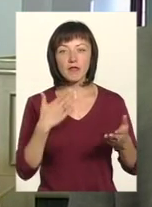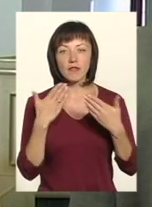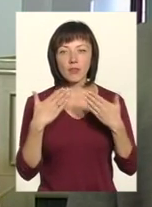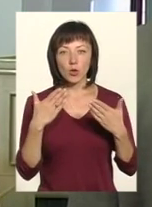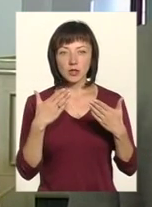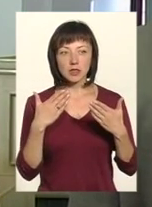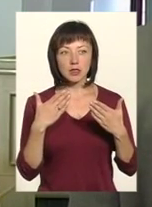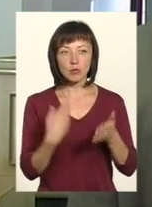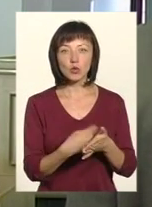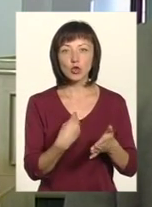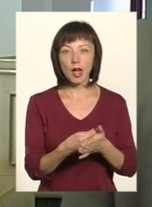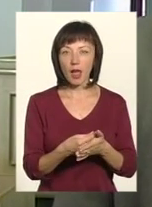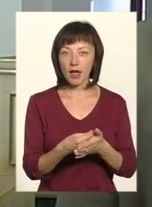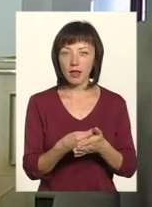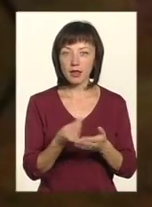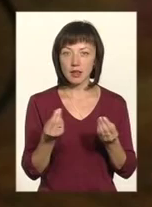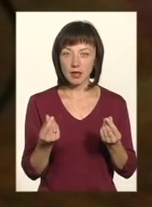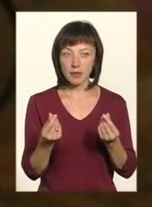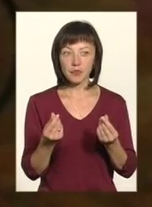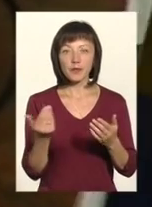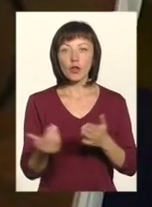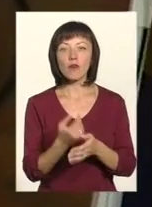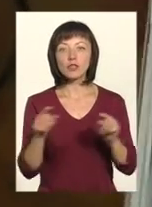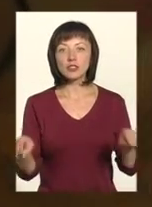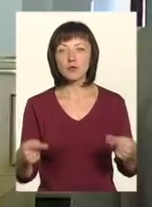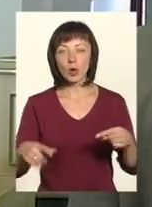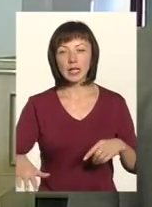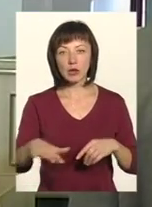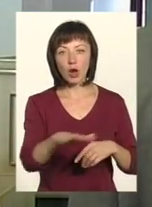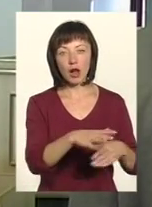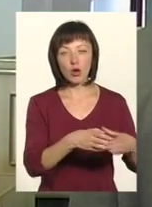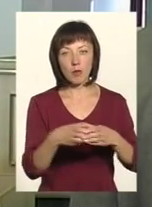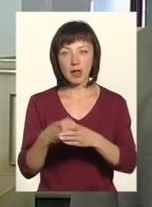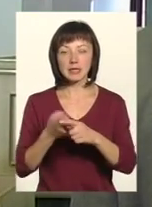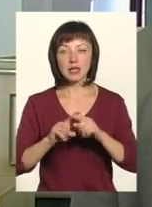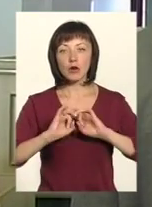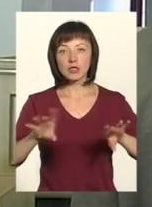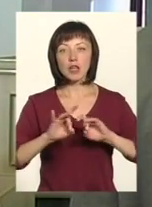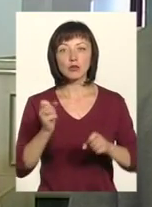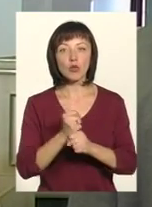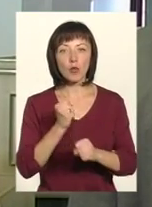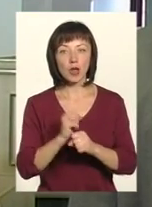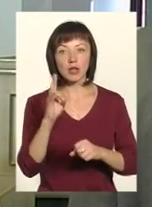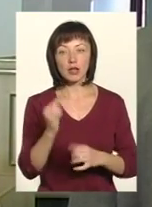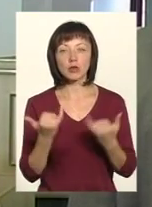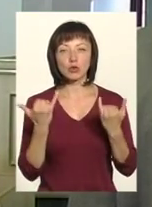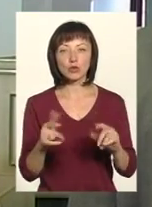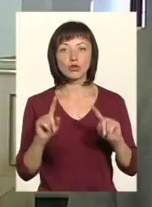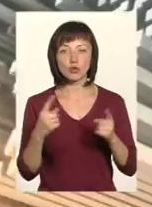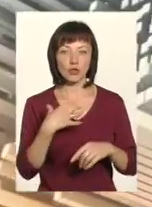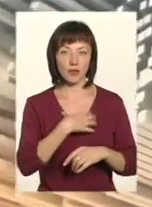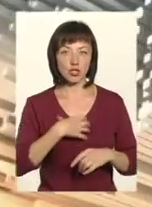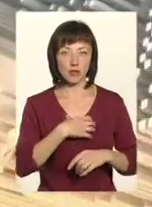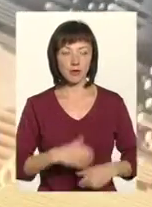бюджетні, новостворених територіальних громад. Тобто ця роз'яснена робота на сьогодні дуже і дуже